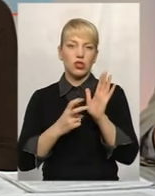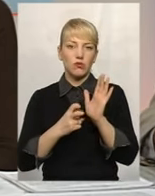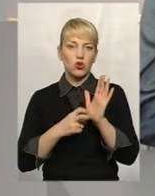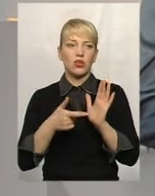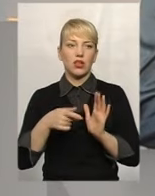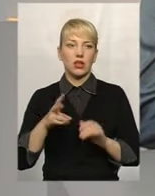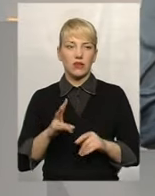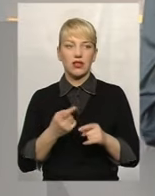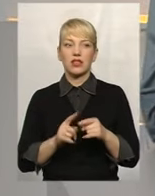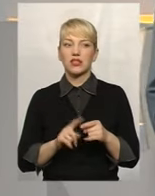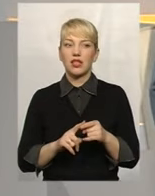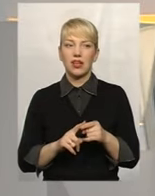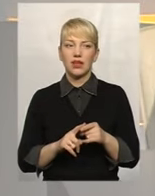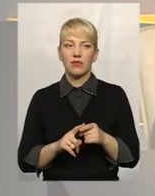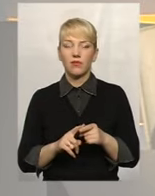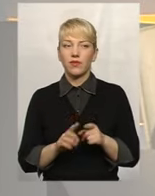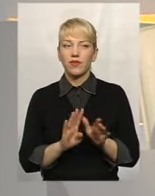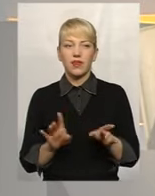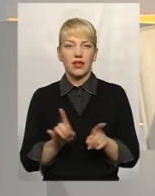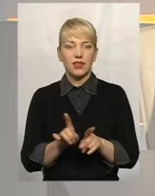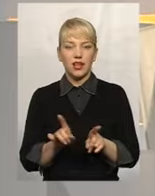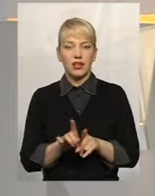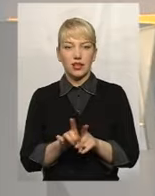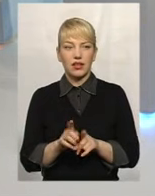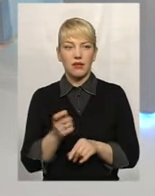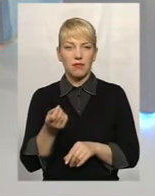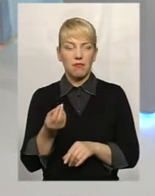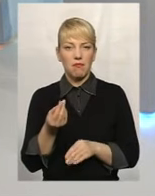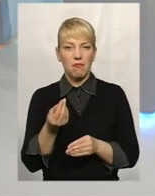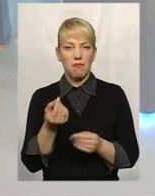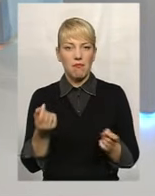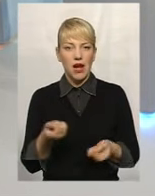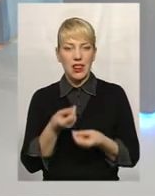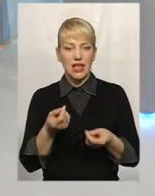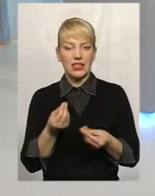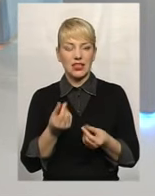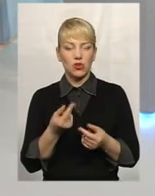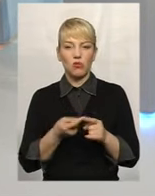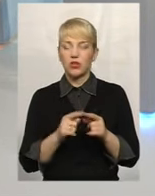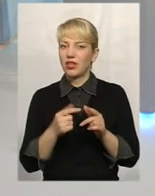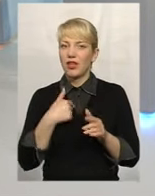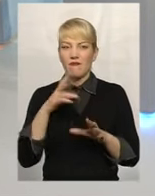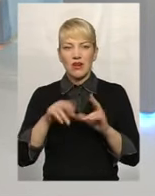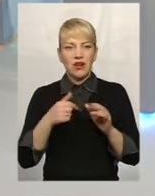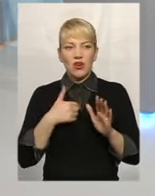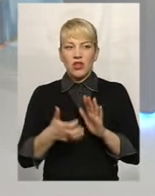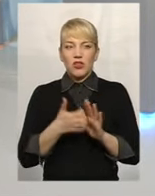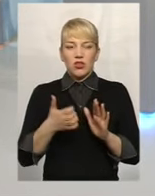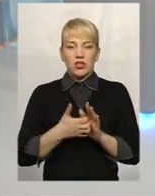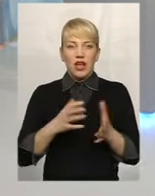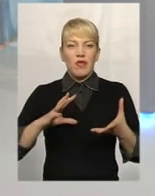це не такі вже маленькі суми, з одного боку, разом з тим, це недостатня, мені здається, сума для